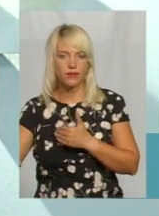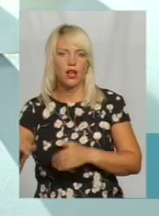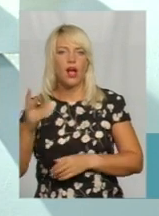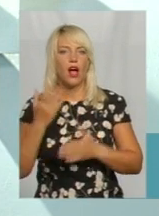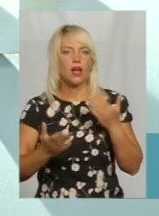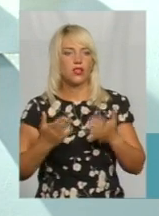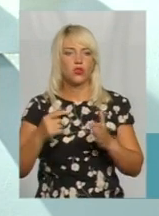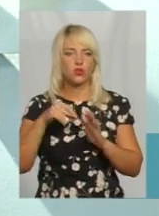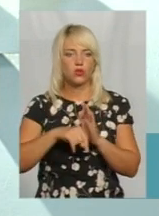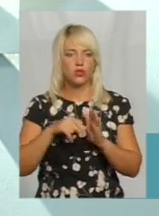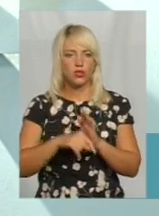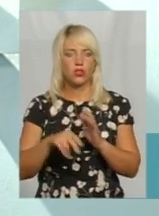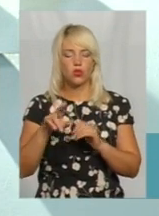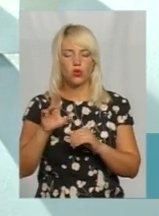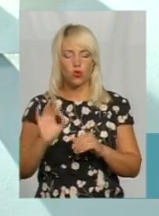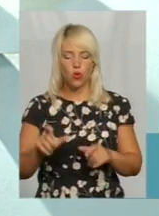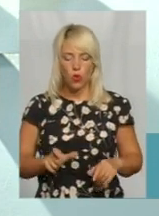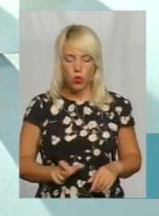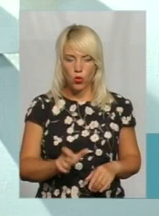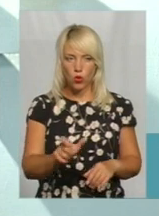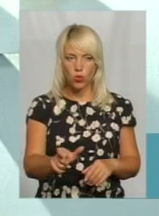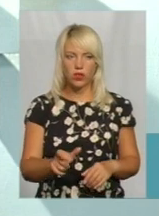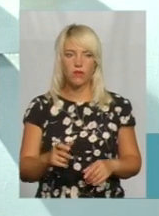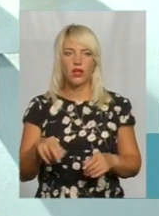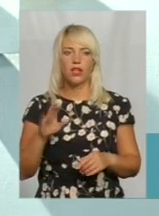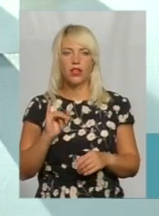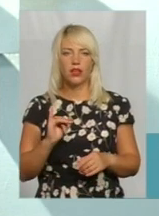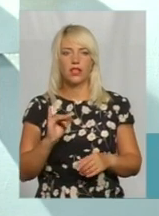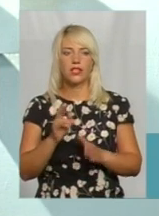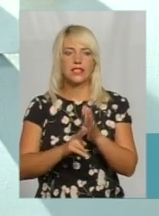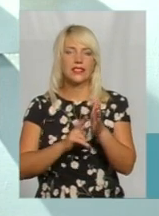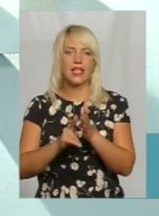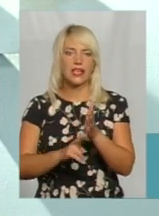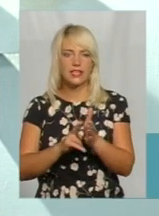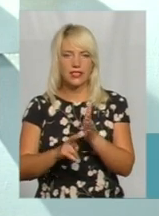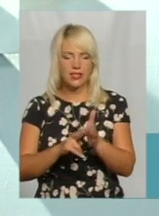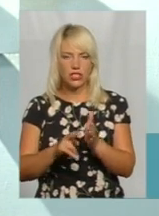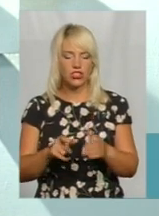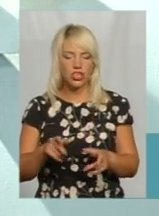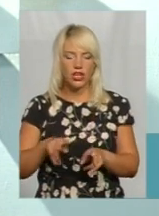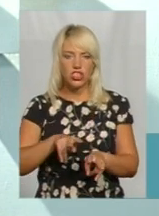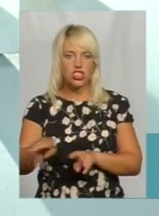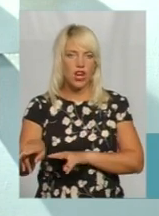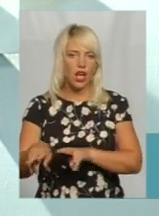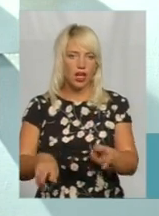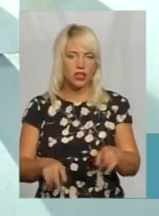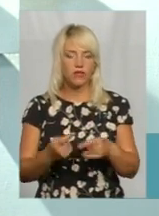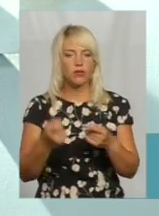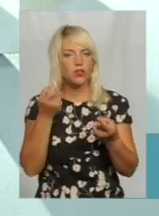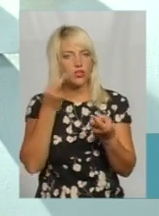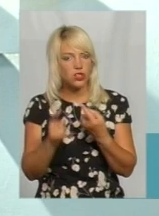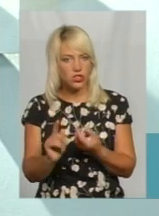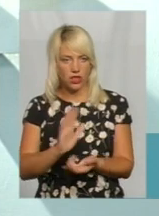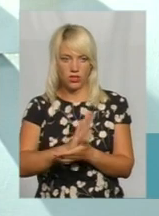стосується вдоль автомобільних шляхів і залізничних, там дещо іначе трошки ситуація. І я,